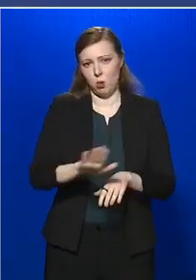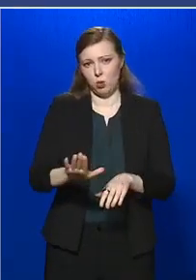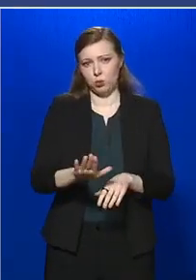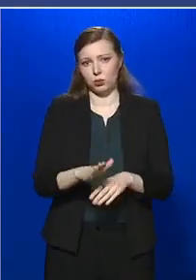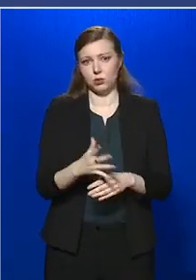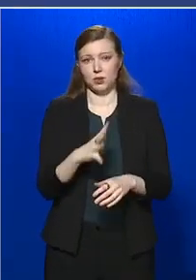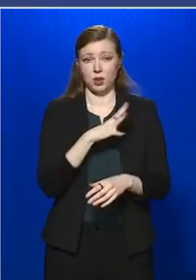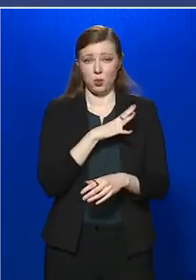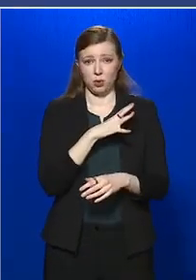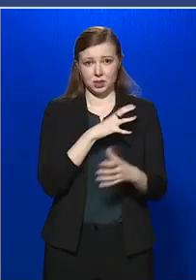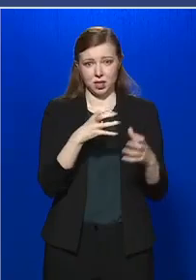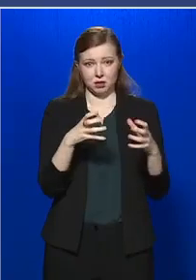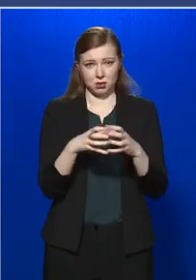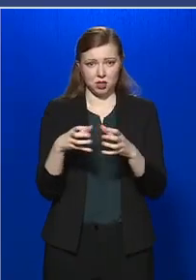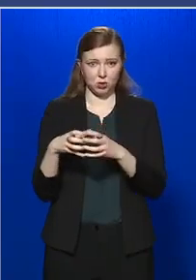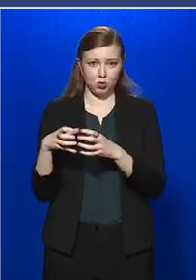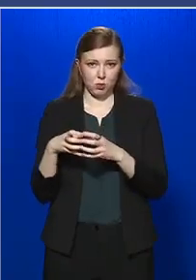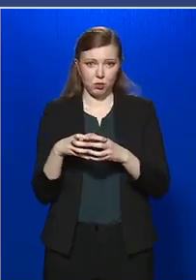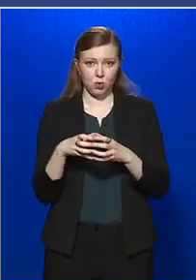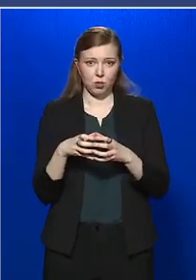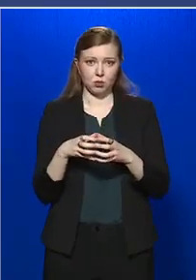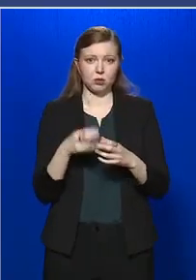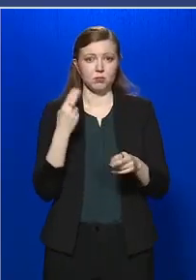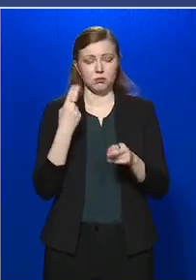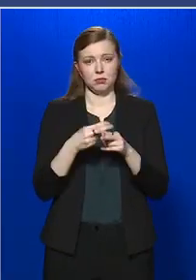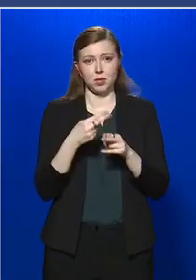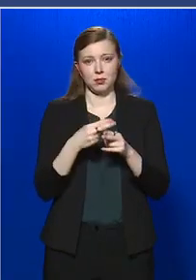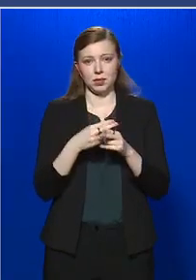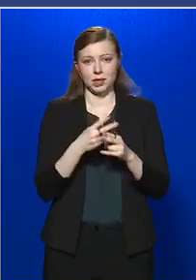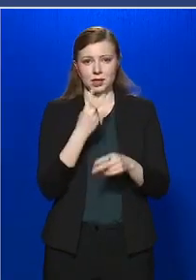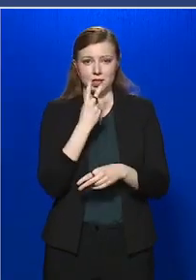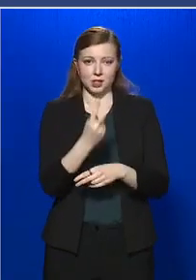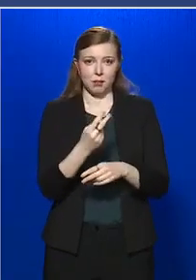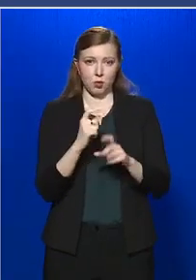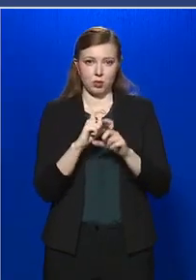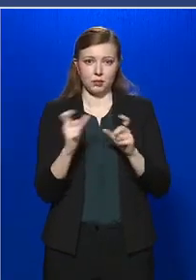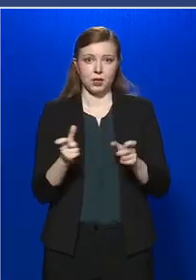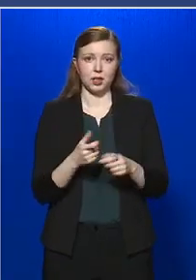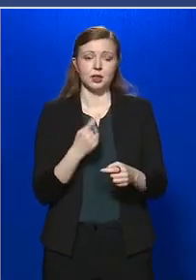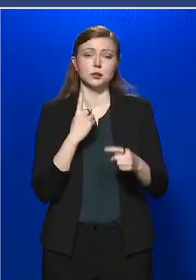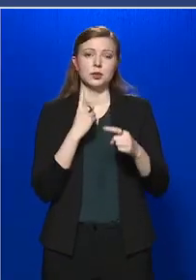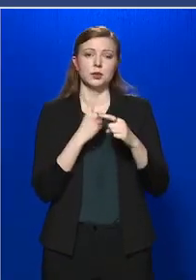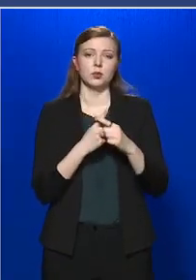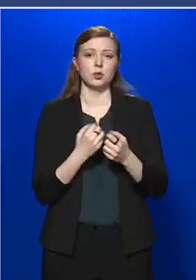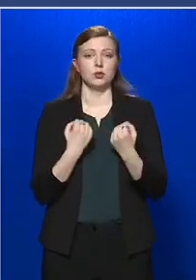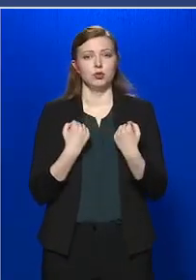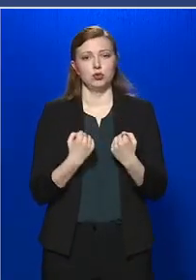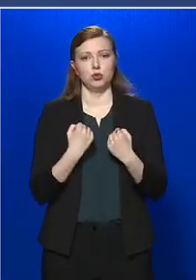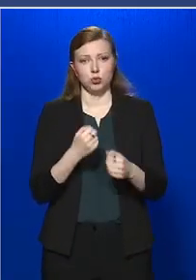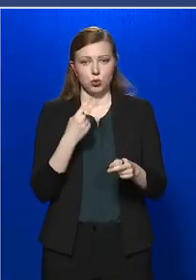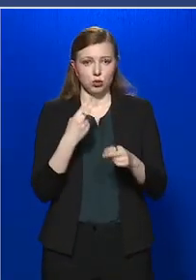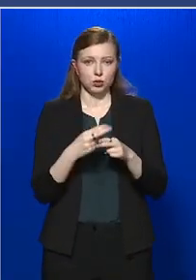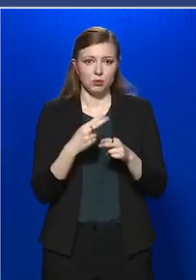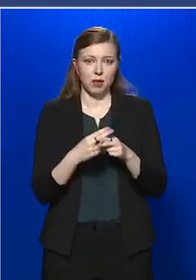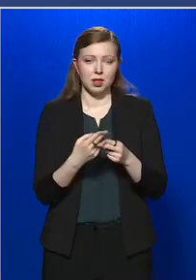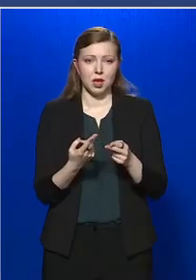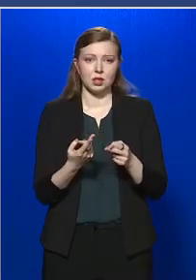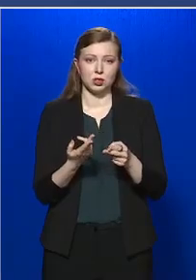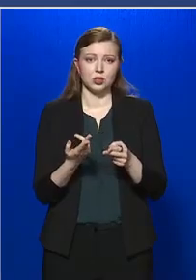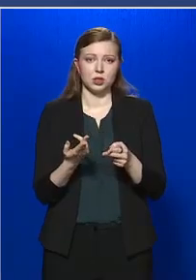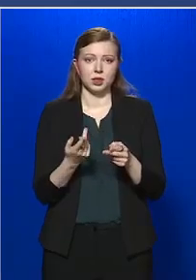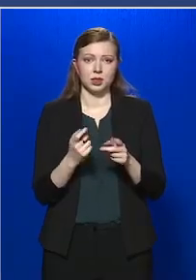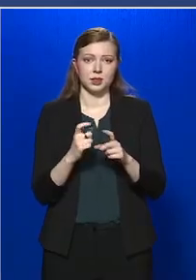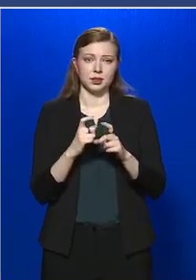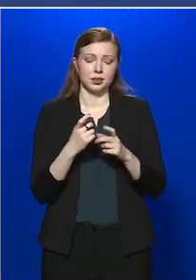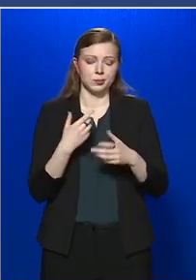kockázati csoportot jelentenek a megbetegedés szempontjából, illetve súlyos betegség formájában